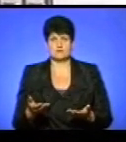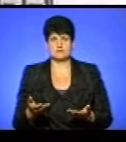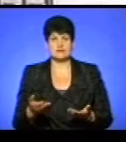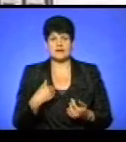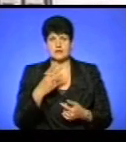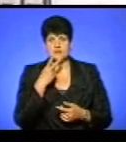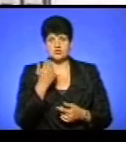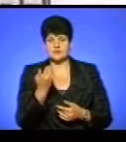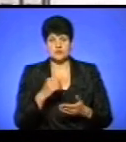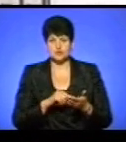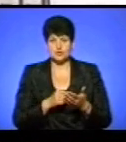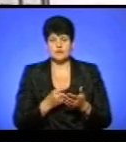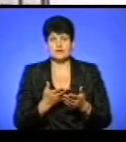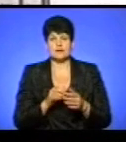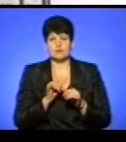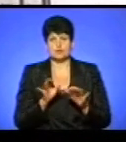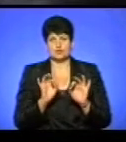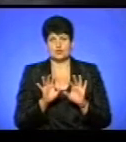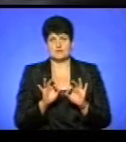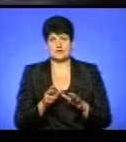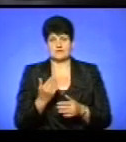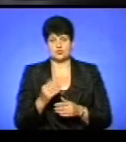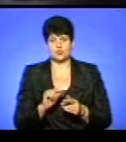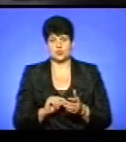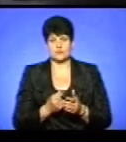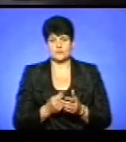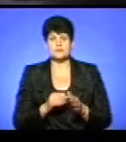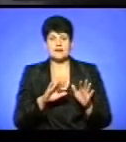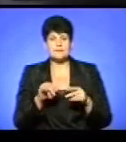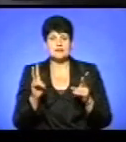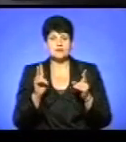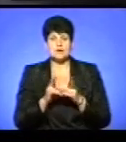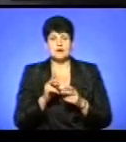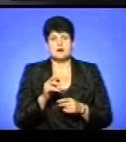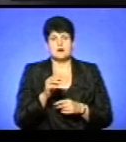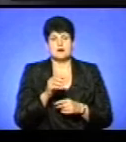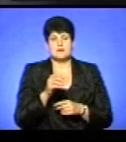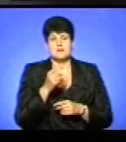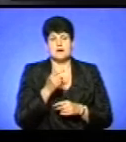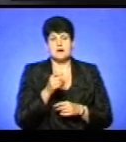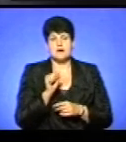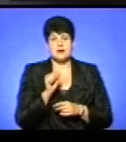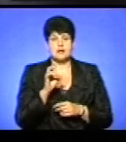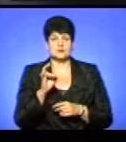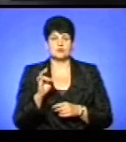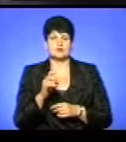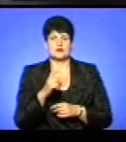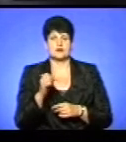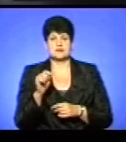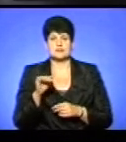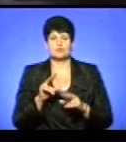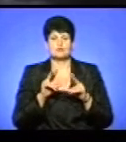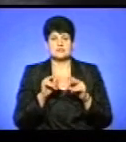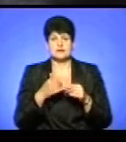бачила вашу довідку, я не можу коментувати довідку вашу не буду. Після зустрічі з Анною Хасан та активістами Автомайдану Ольга Пухиляк